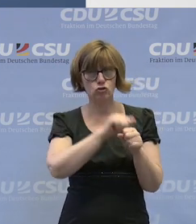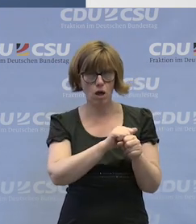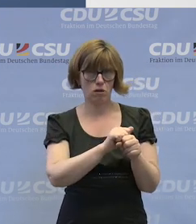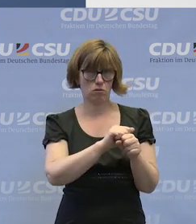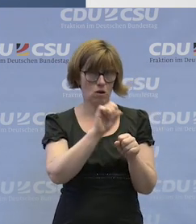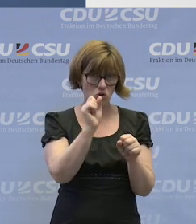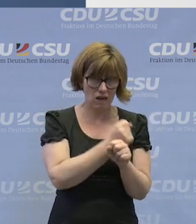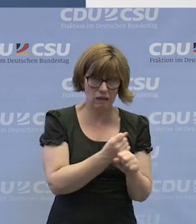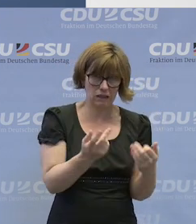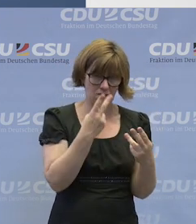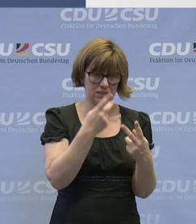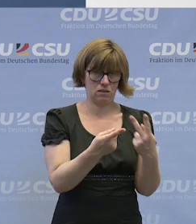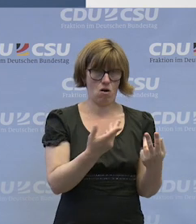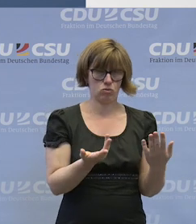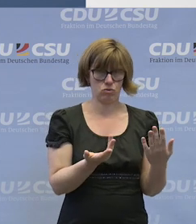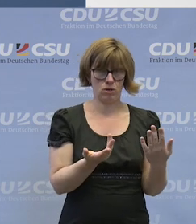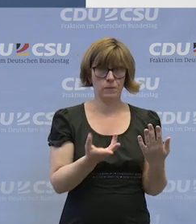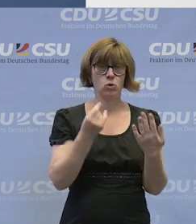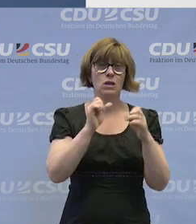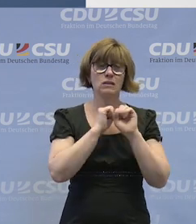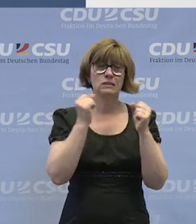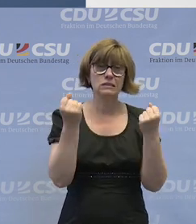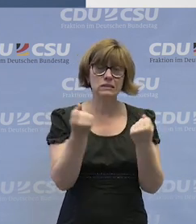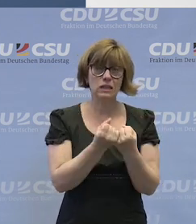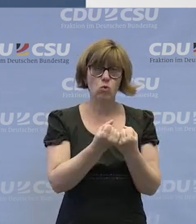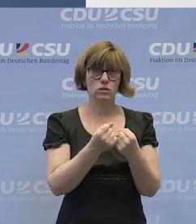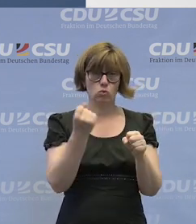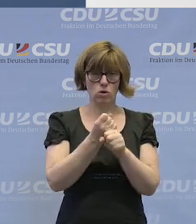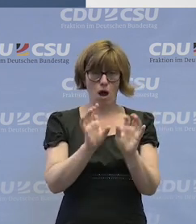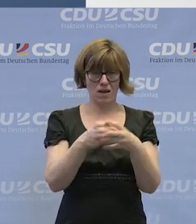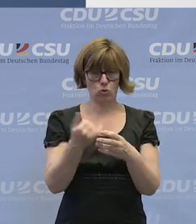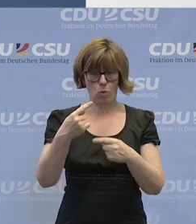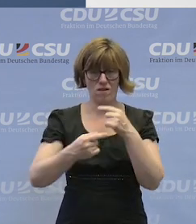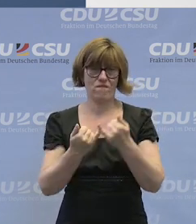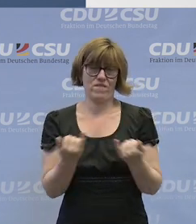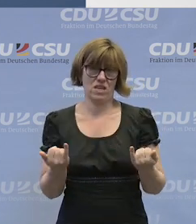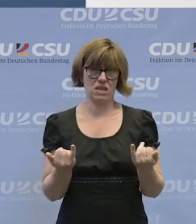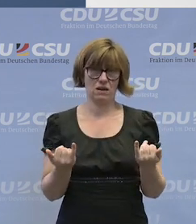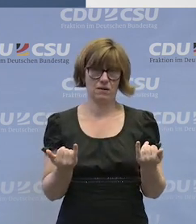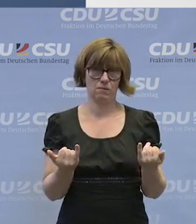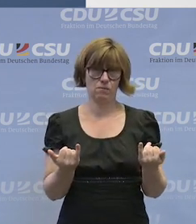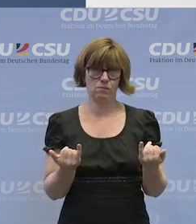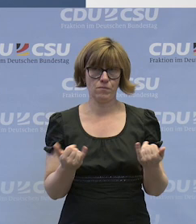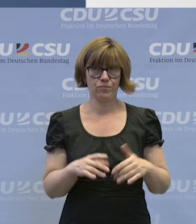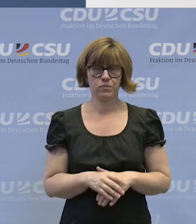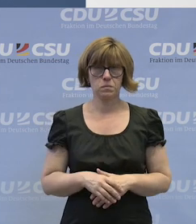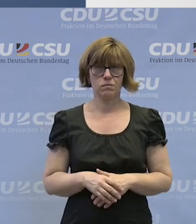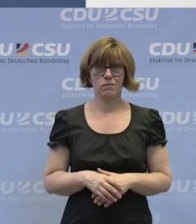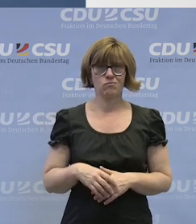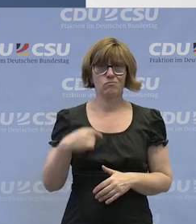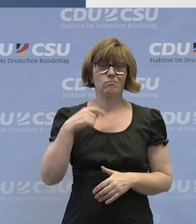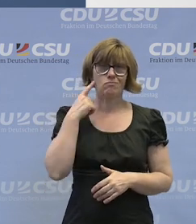spricht und wie die Situation in den Arbeitsgruppen ist. Also es ist so, dass